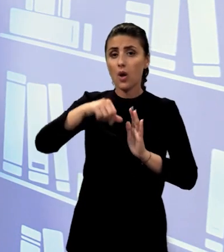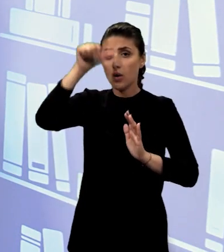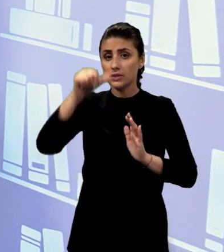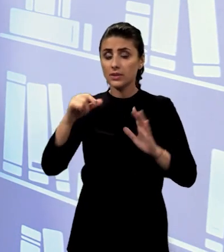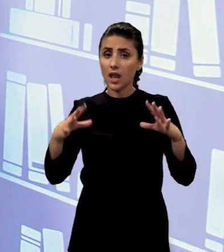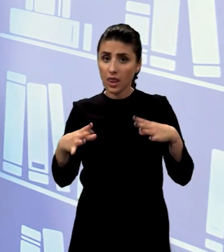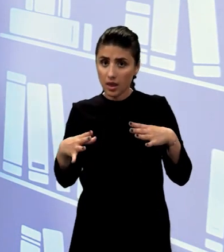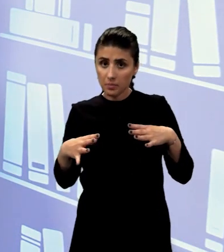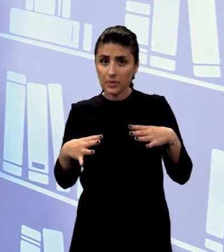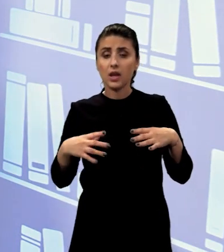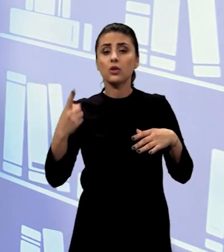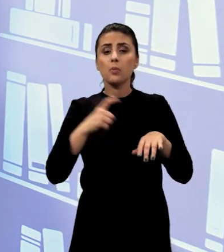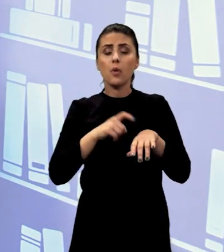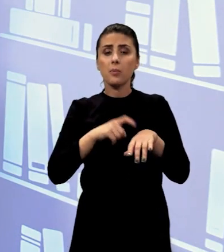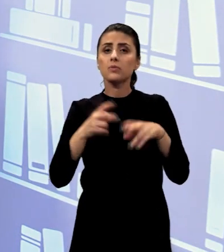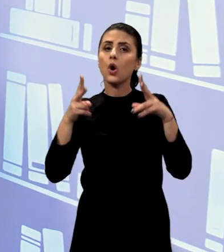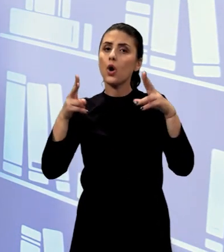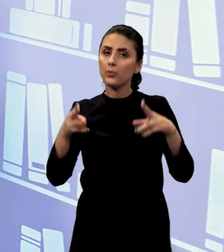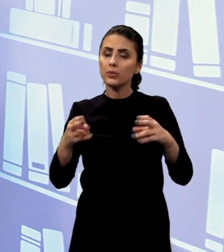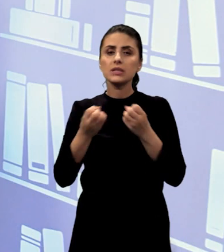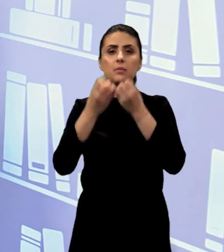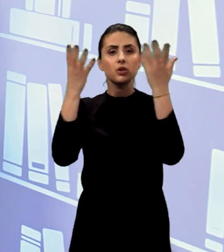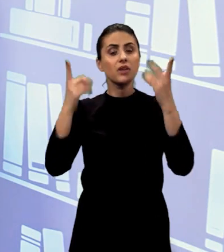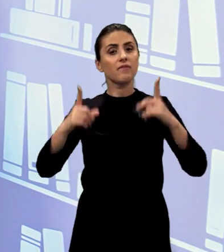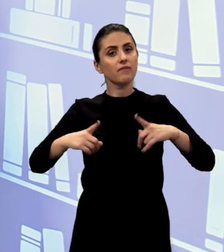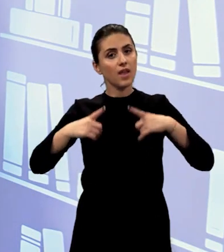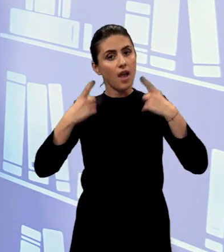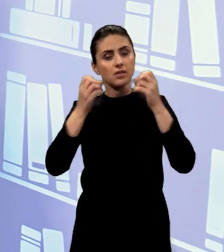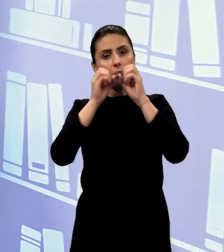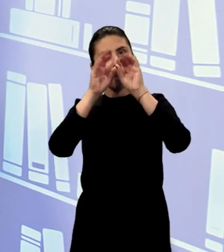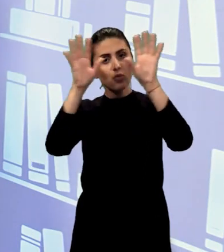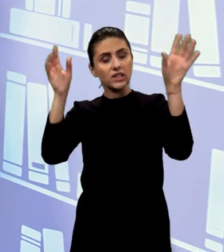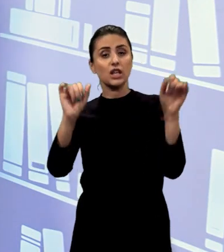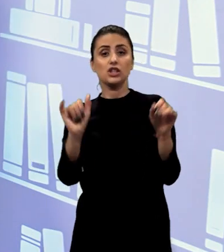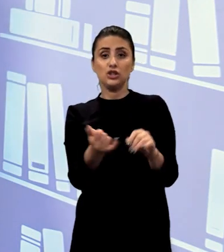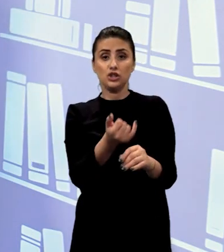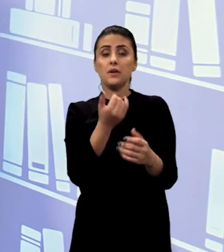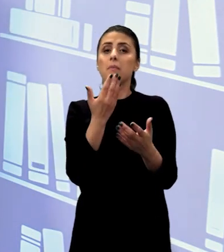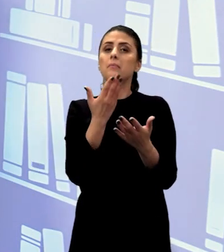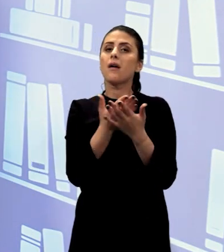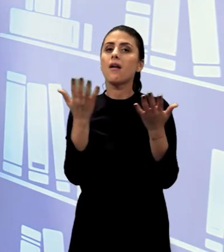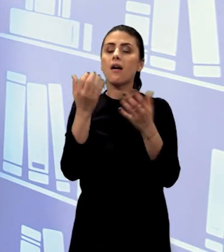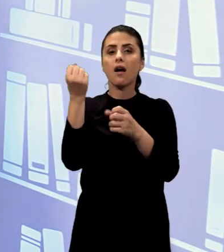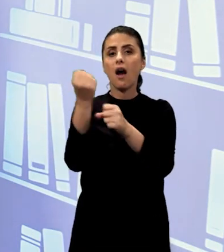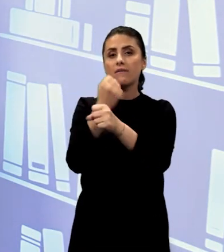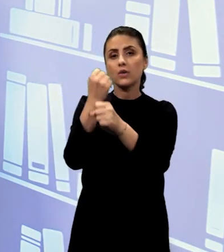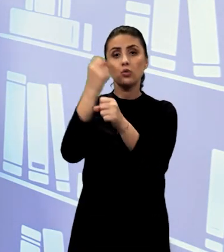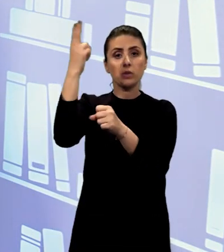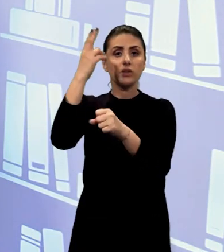în care te oprești pentru a sărbători viața, binecuvântările și mai ales pe Creatorul care